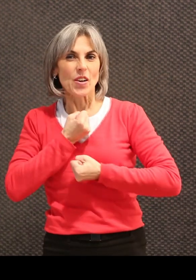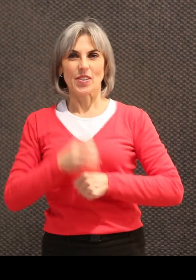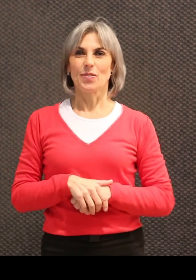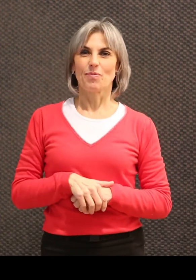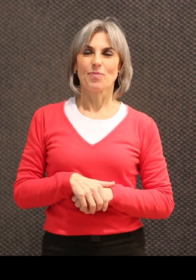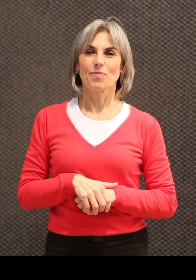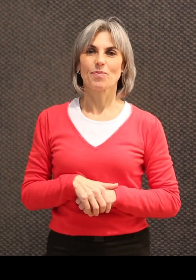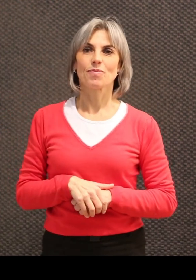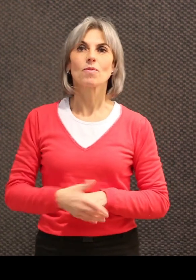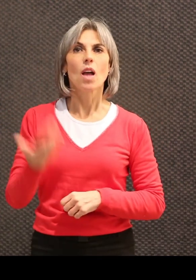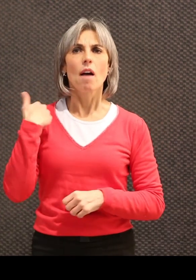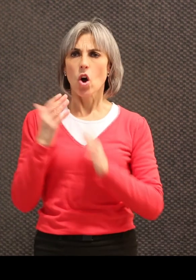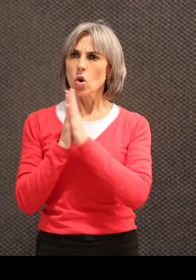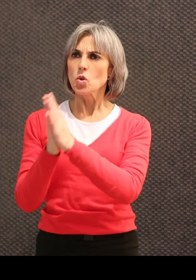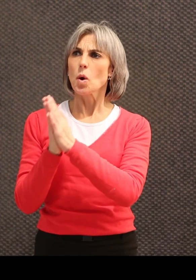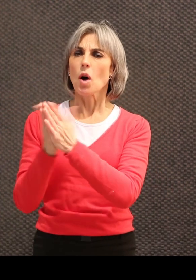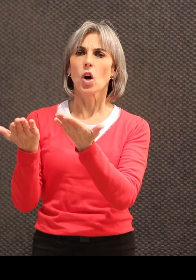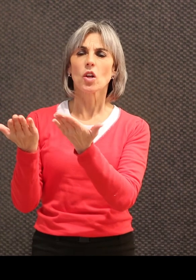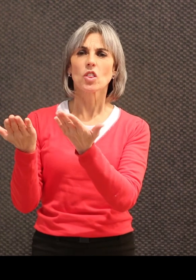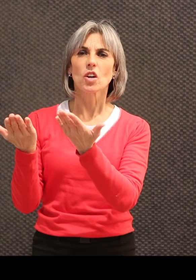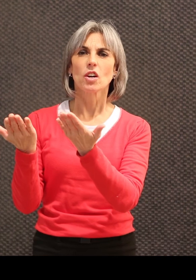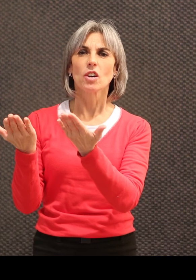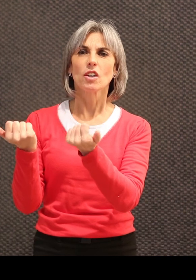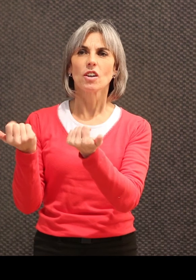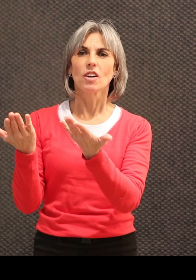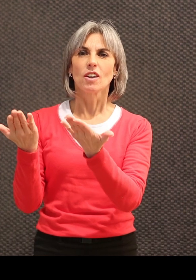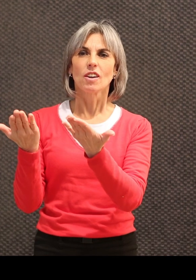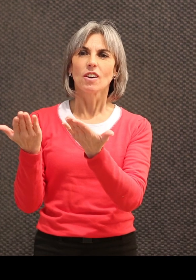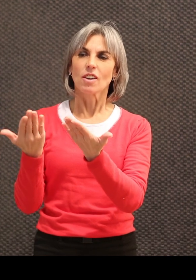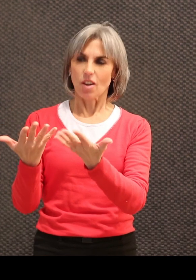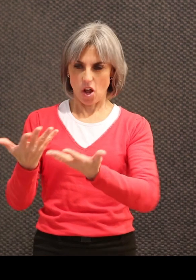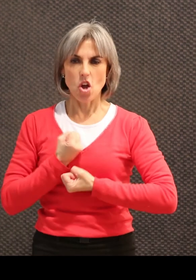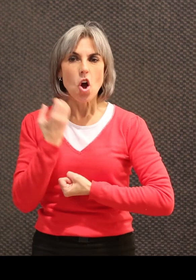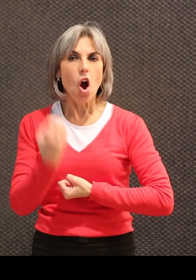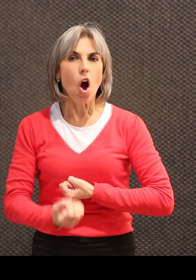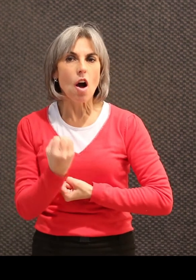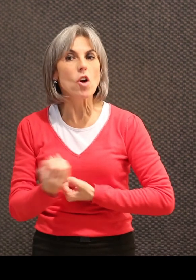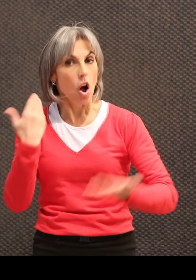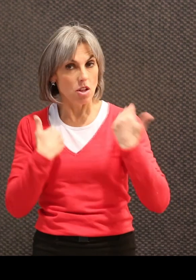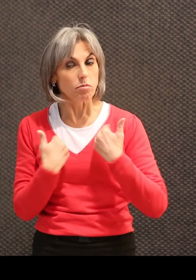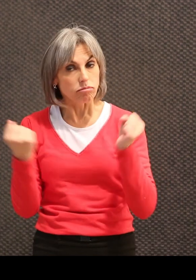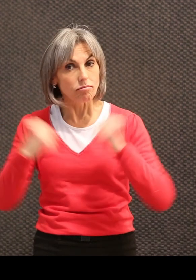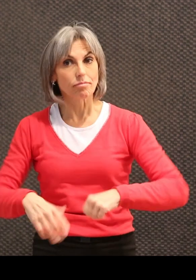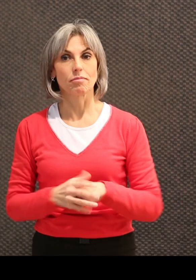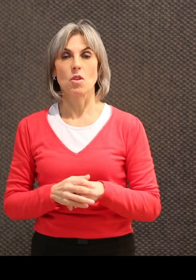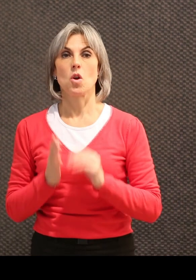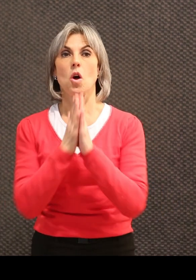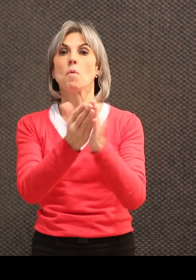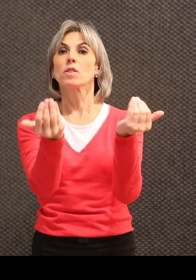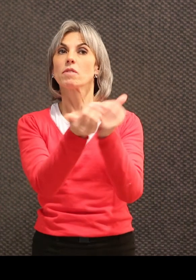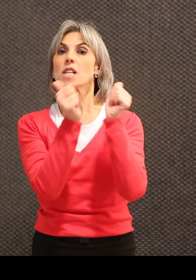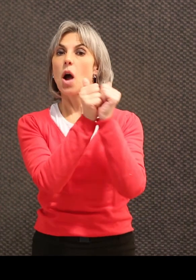On avait fait une demande pour accueillir un enfant avec un handicap. Donc le service d